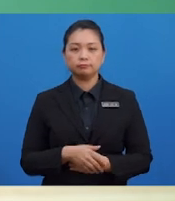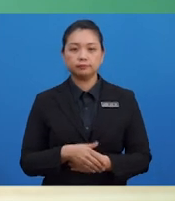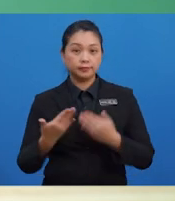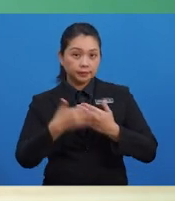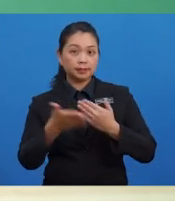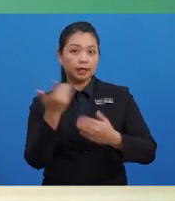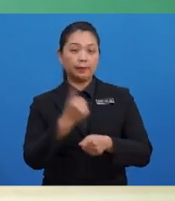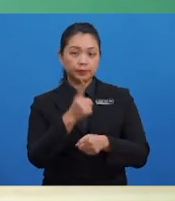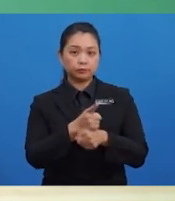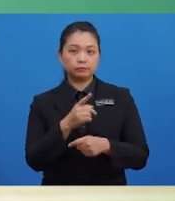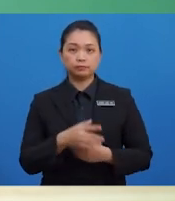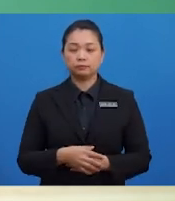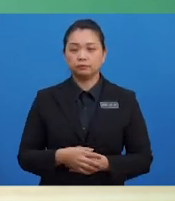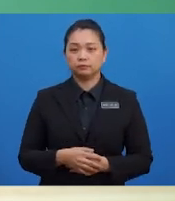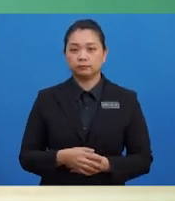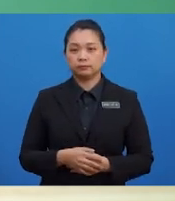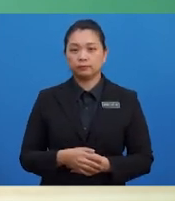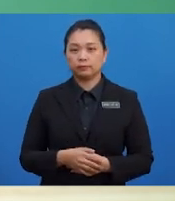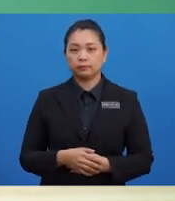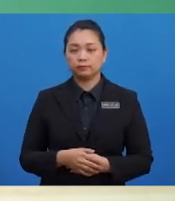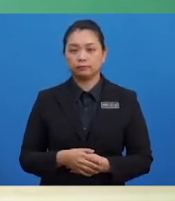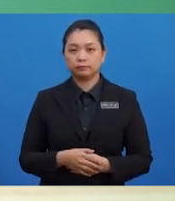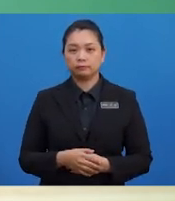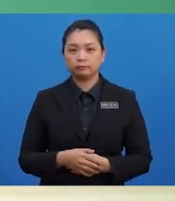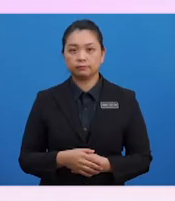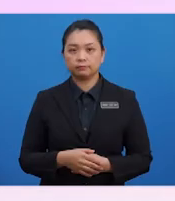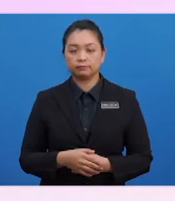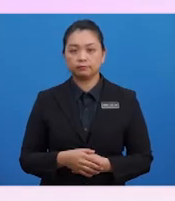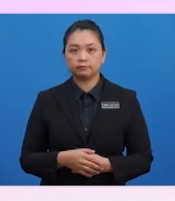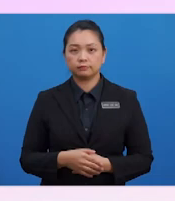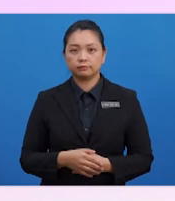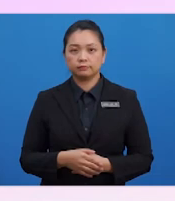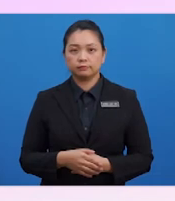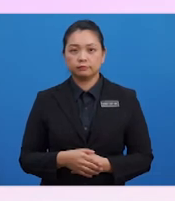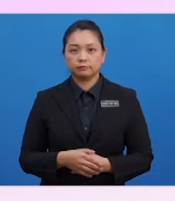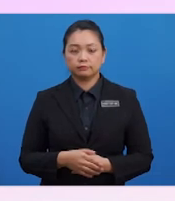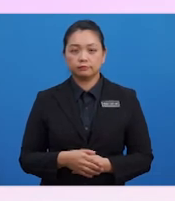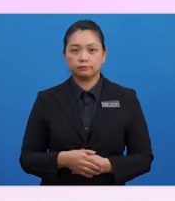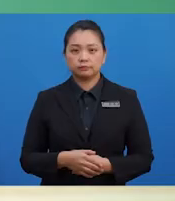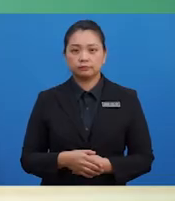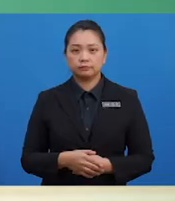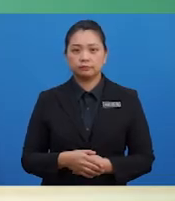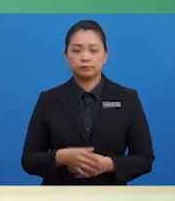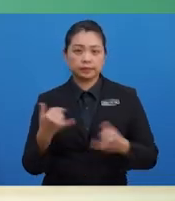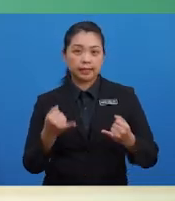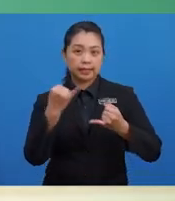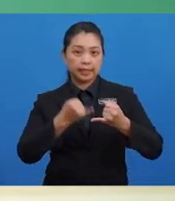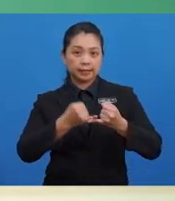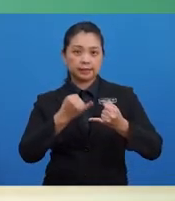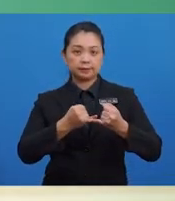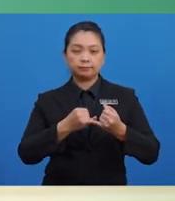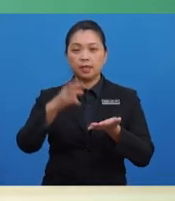Mudah kan, murid-murid? Apakah yang seterusnya? Langkah yang seterusnya merupakan langkah yang terakhir,